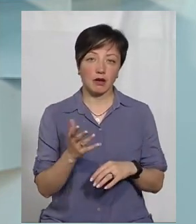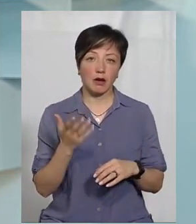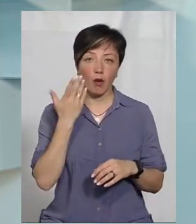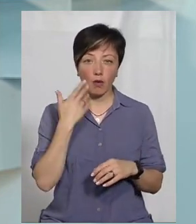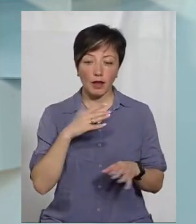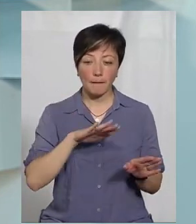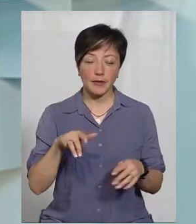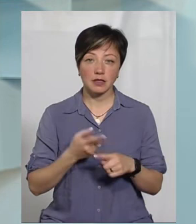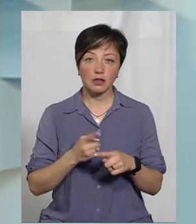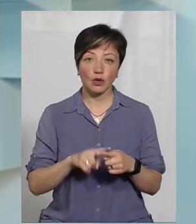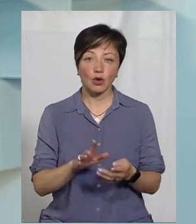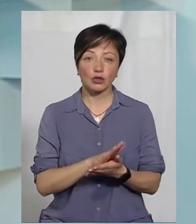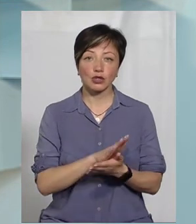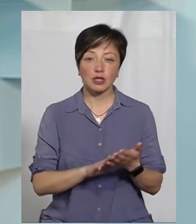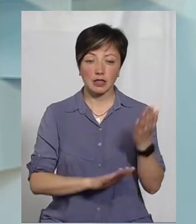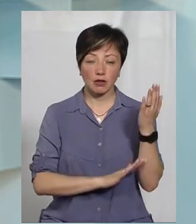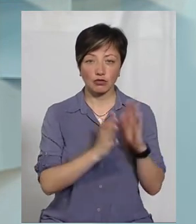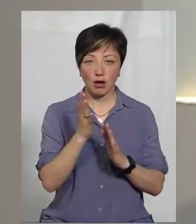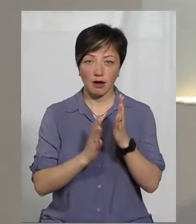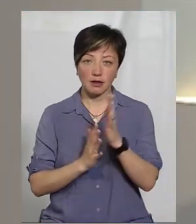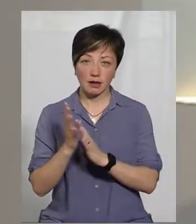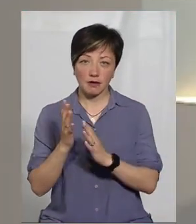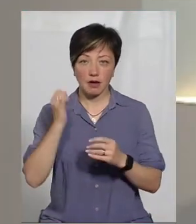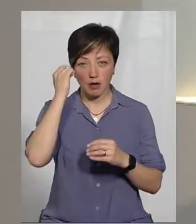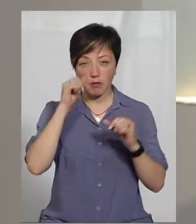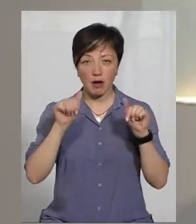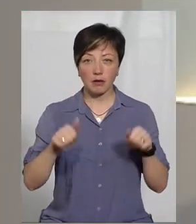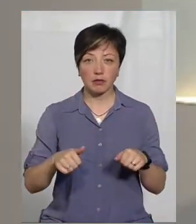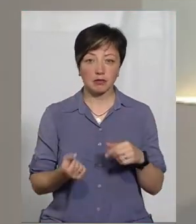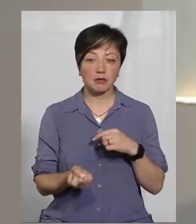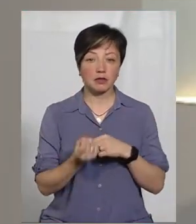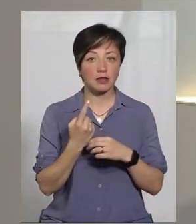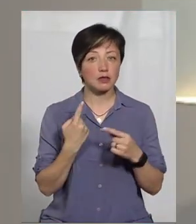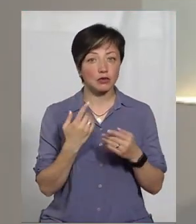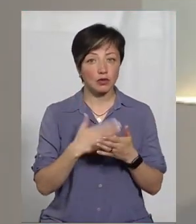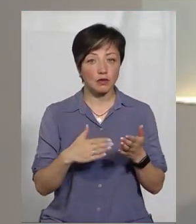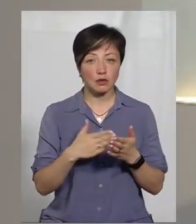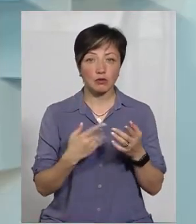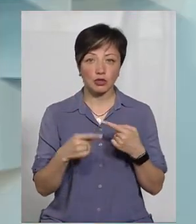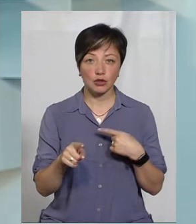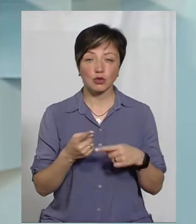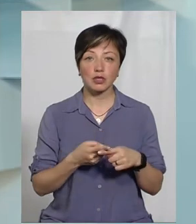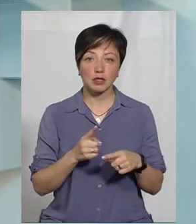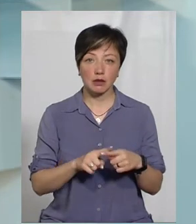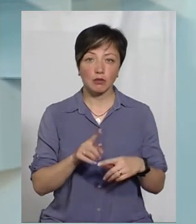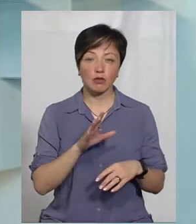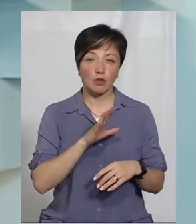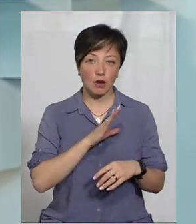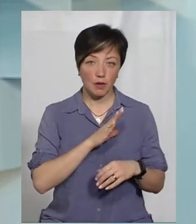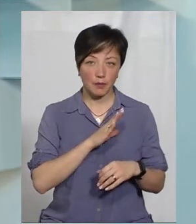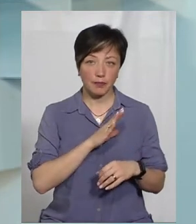Коли після того, як очистили від чагарників пам'ятку, вона поставила зовсім іншою. І це була,